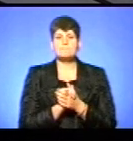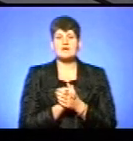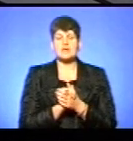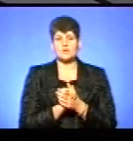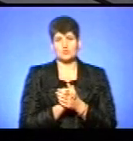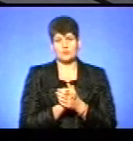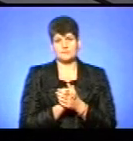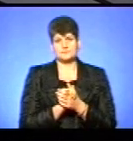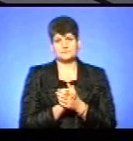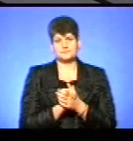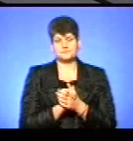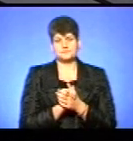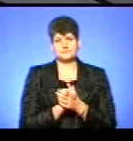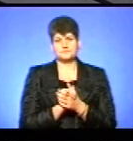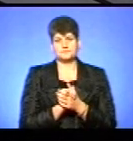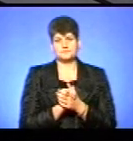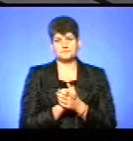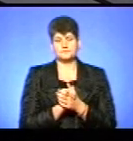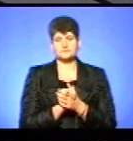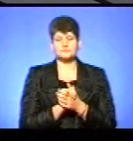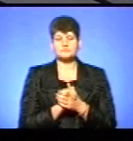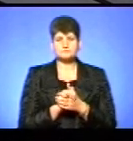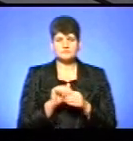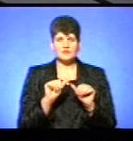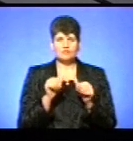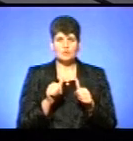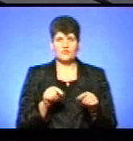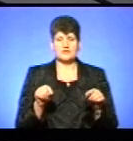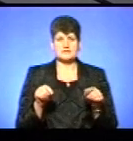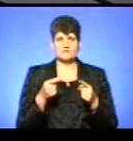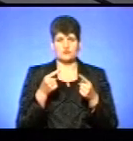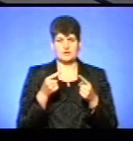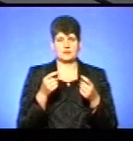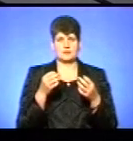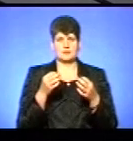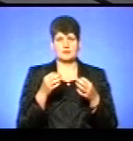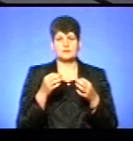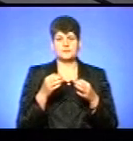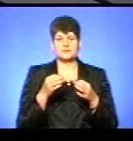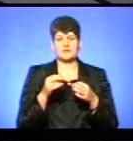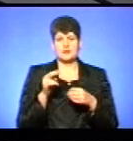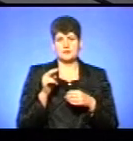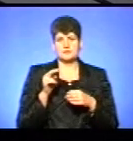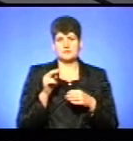формування, створення автокефальної церкви.